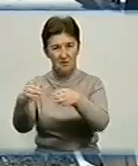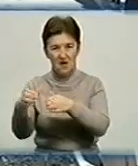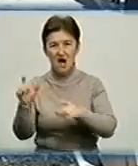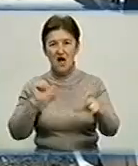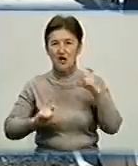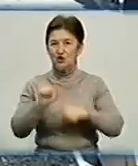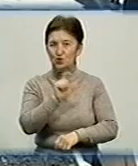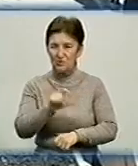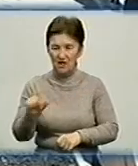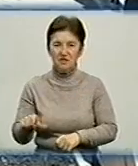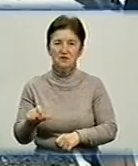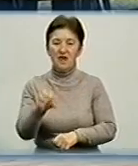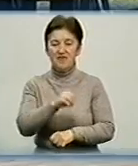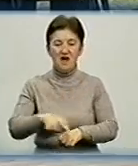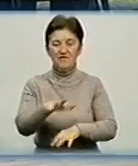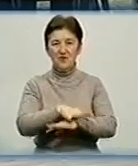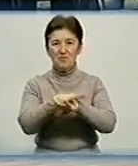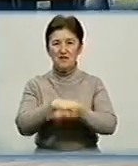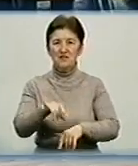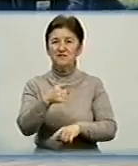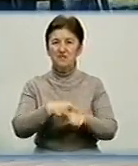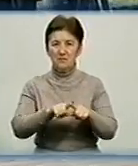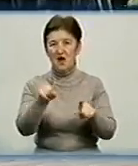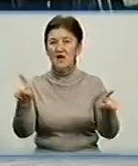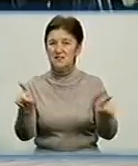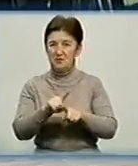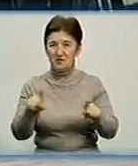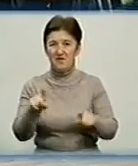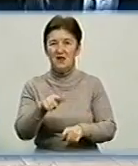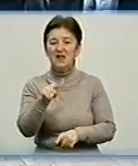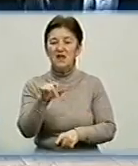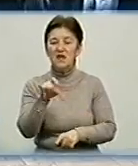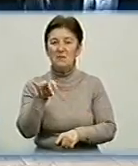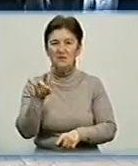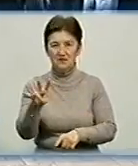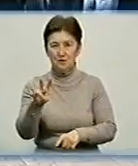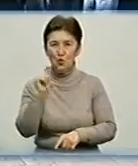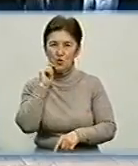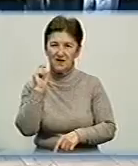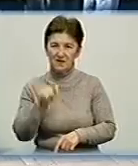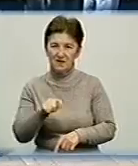та євромайданівці. Після покладання квітів кіровограцій заспівали гімн України та читали вірші Кобзаря.